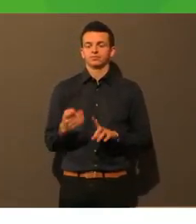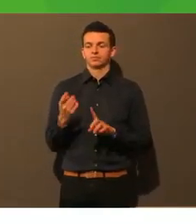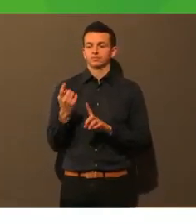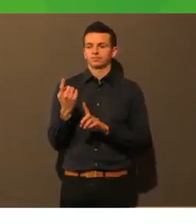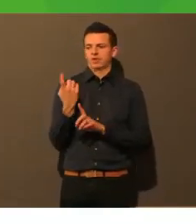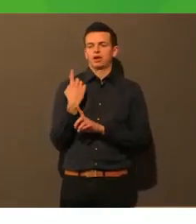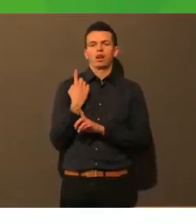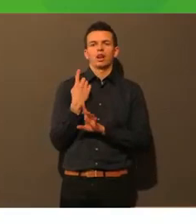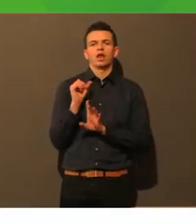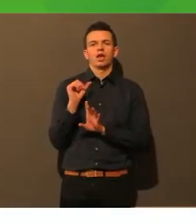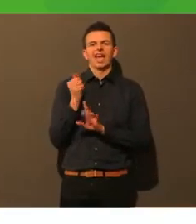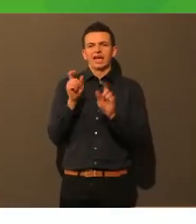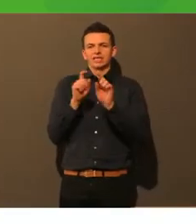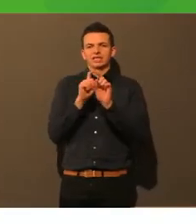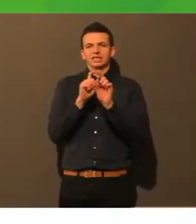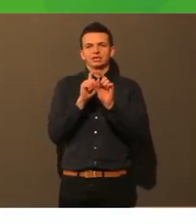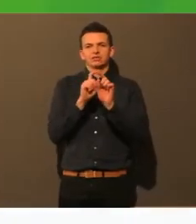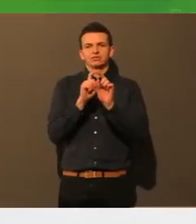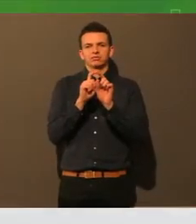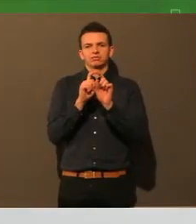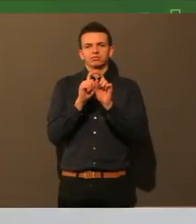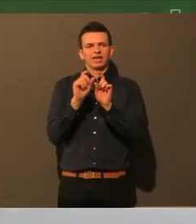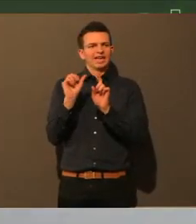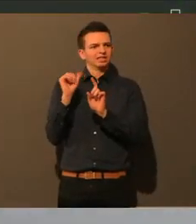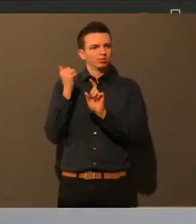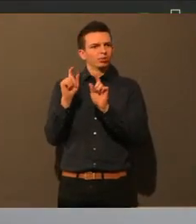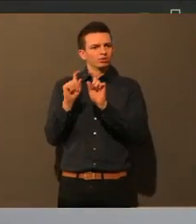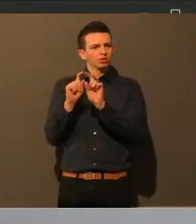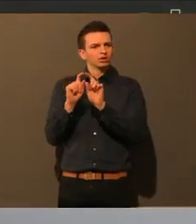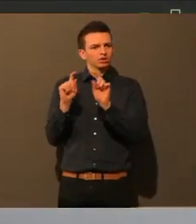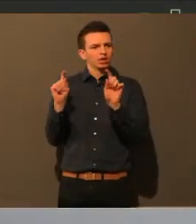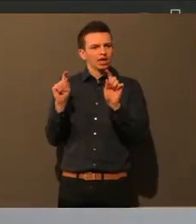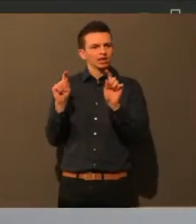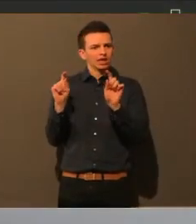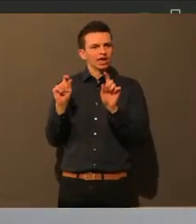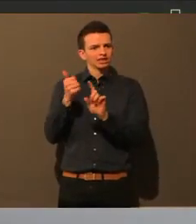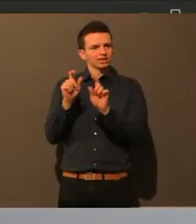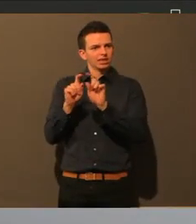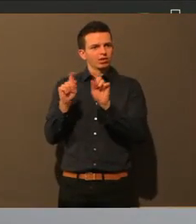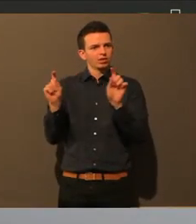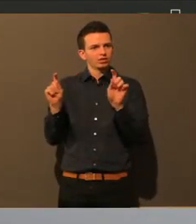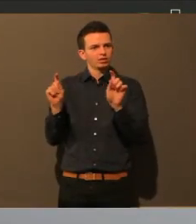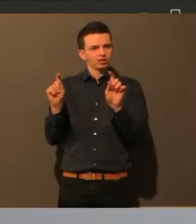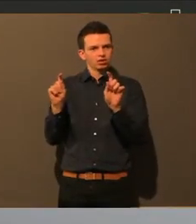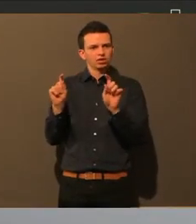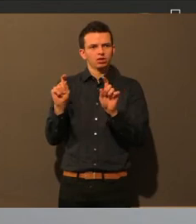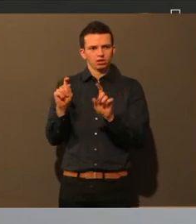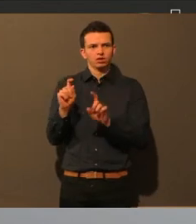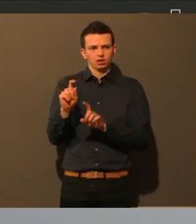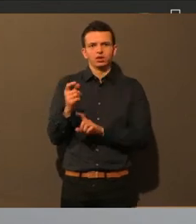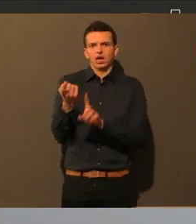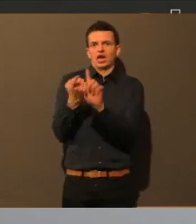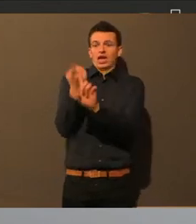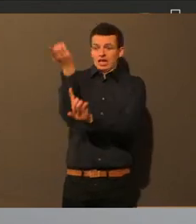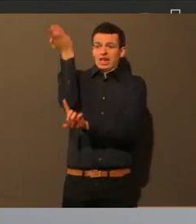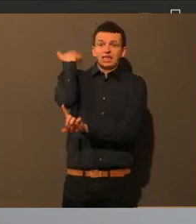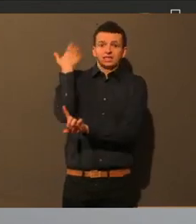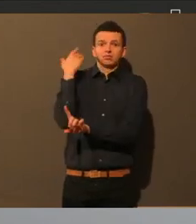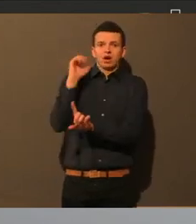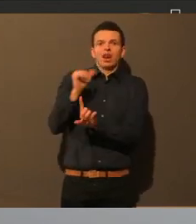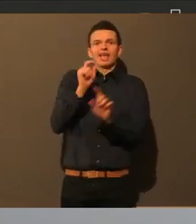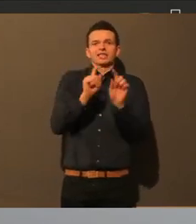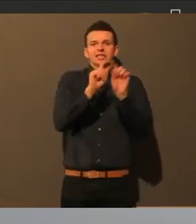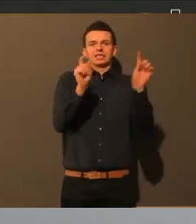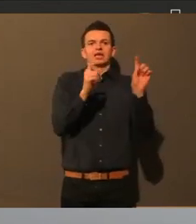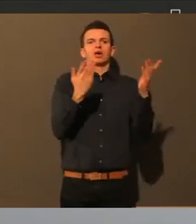Schüler gesagt haben, es gibt nicht genügend Desinfektionsmittel. Dann habe ich eben bei mir in der Runde mal nachgefragt, wie